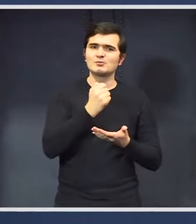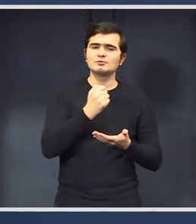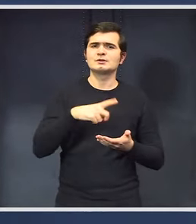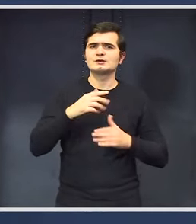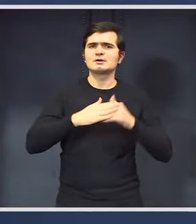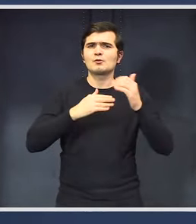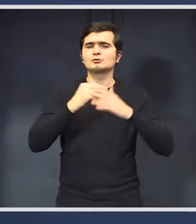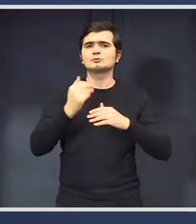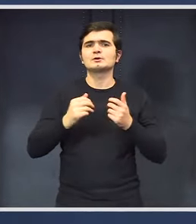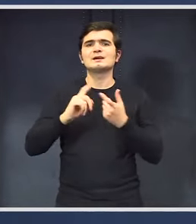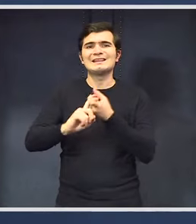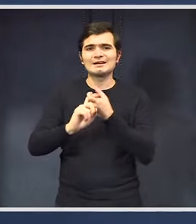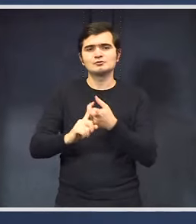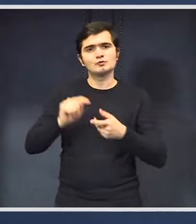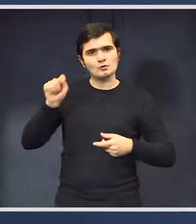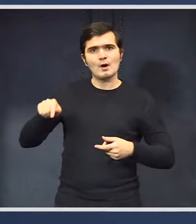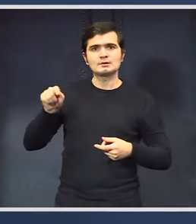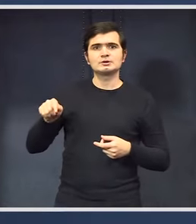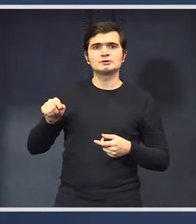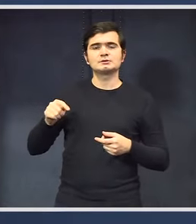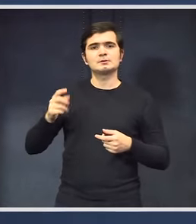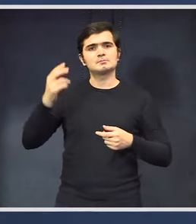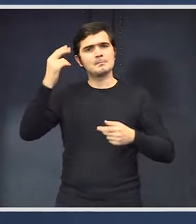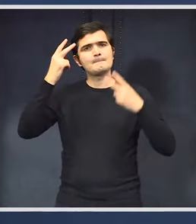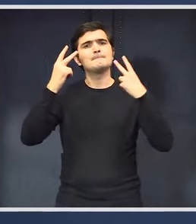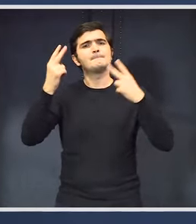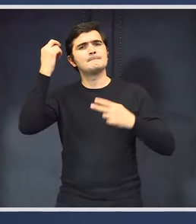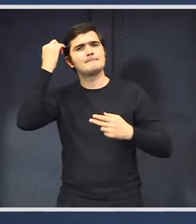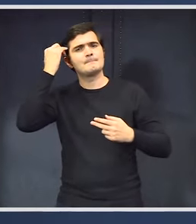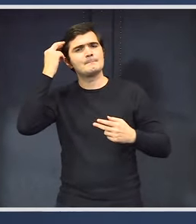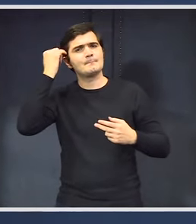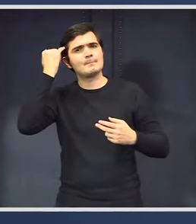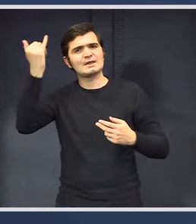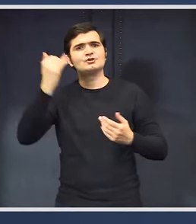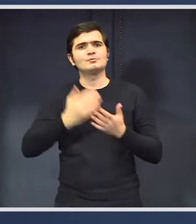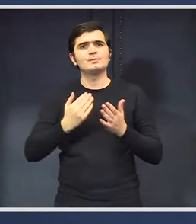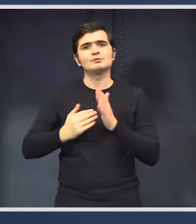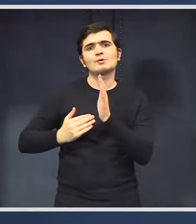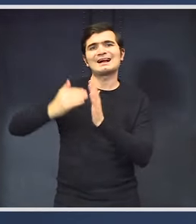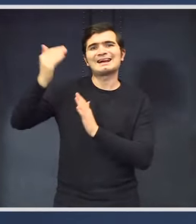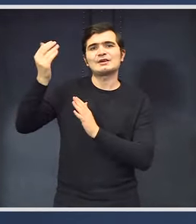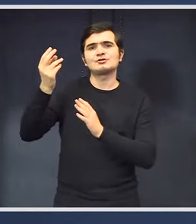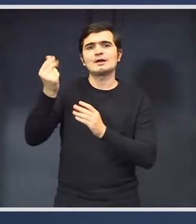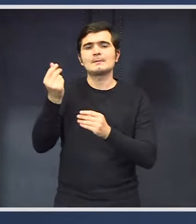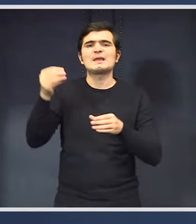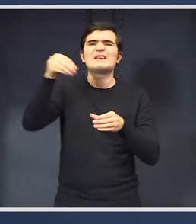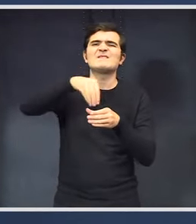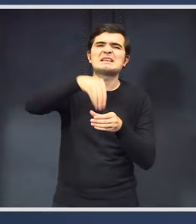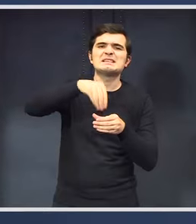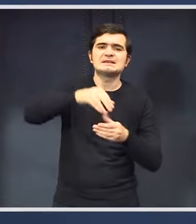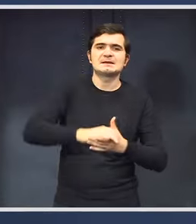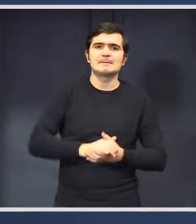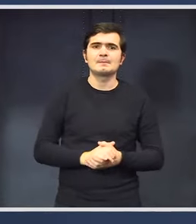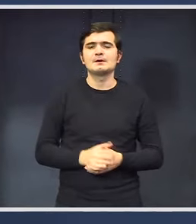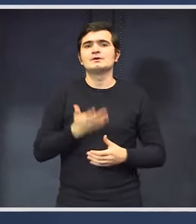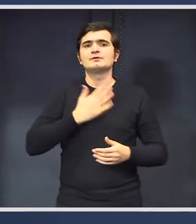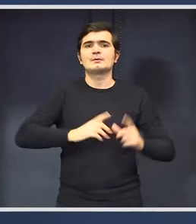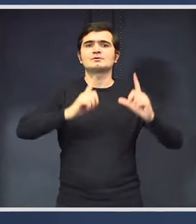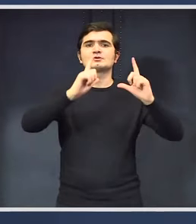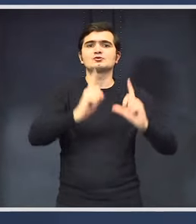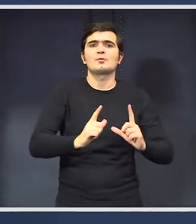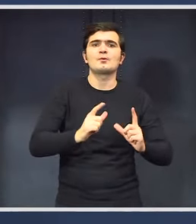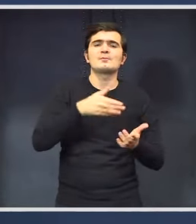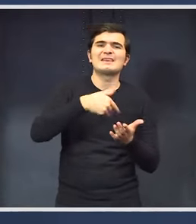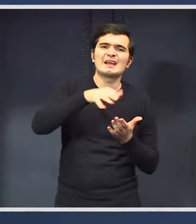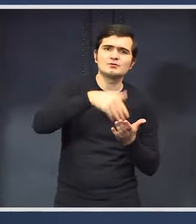în jurul acestei principiuri, creștem investițiile, punem, stopăm cheltuiele